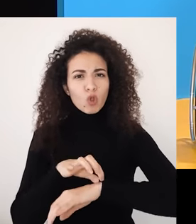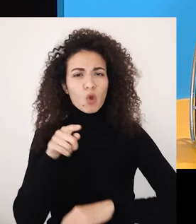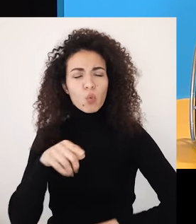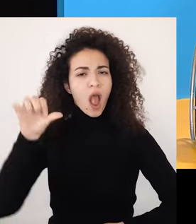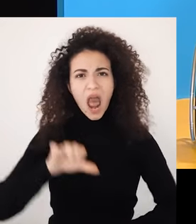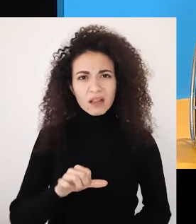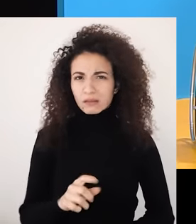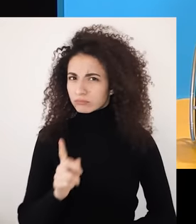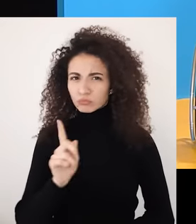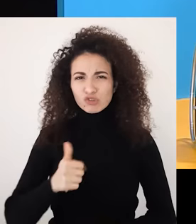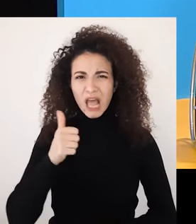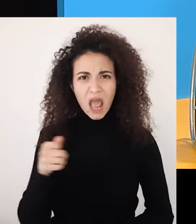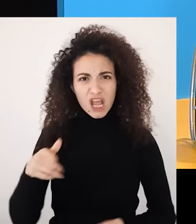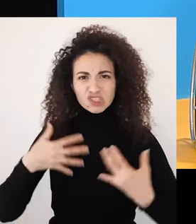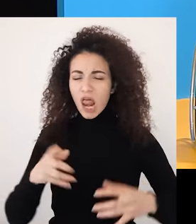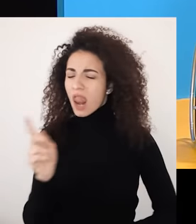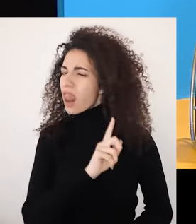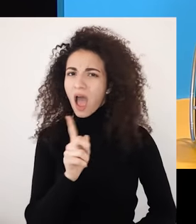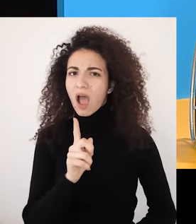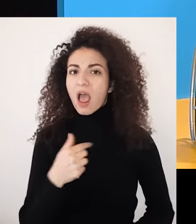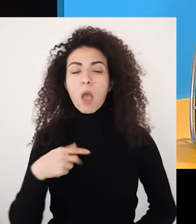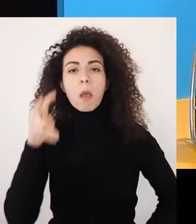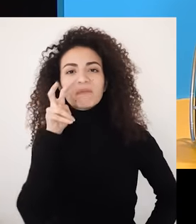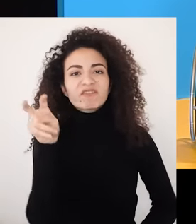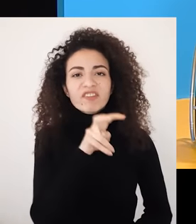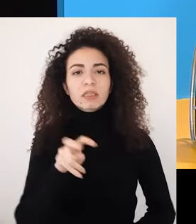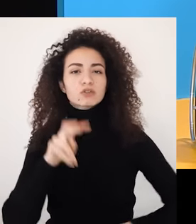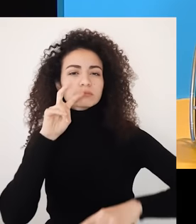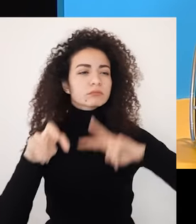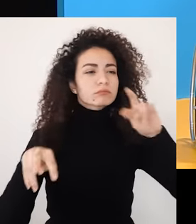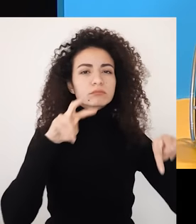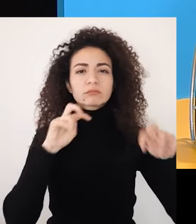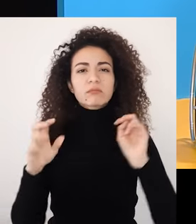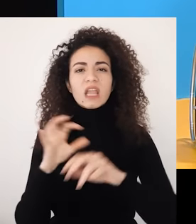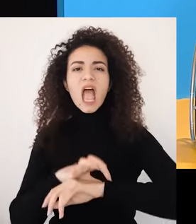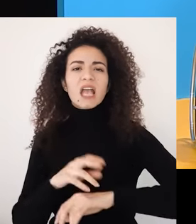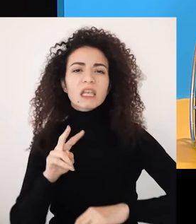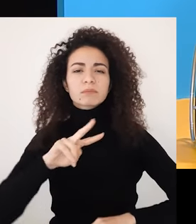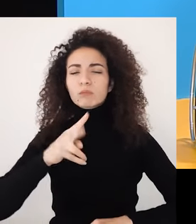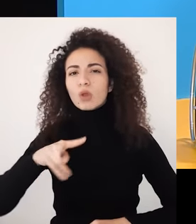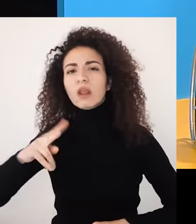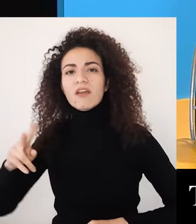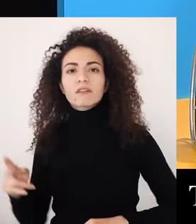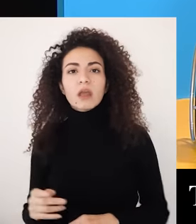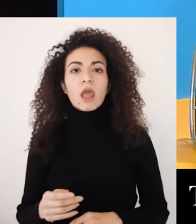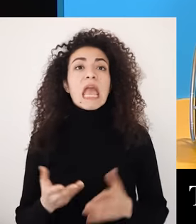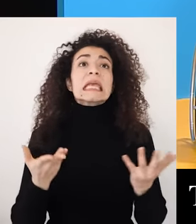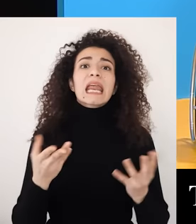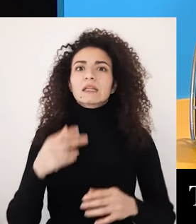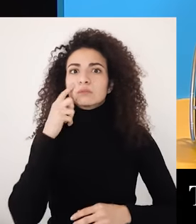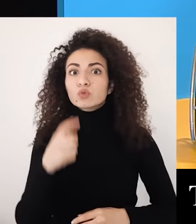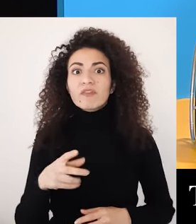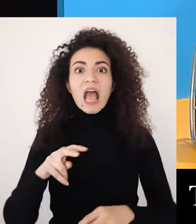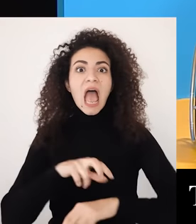اعتقد أهله أنه الأطباء مخطئين مش صح سارة مش مشلولة هن مش شاطرين وصاروا